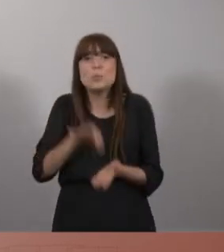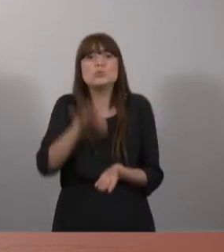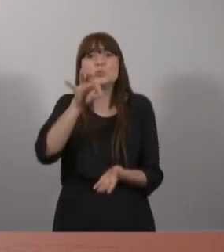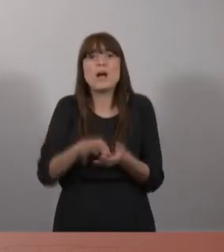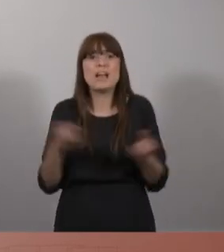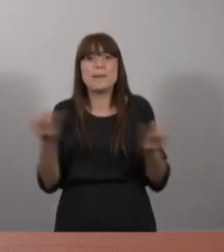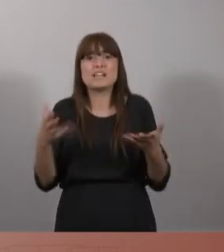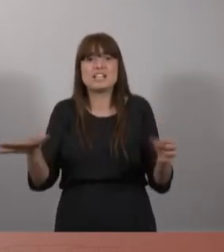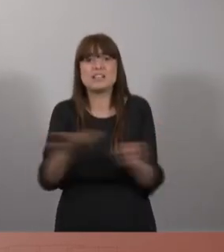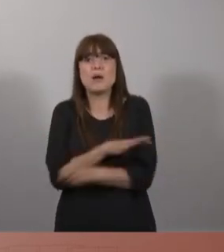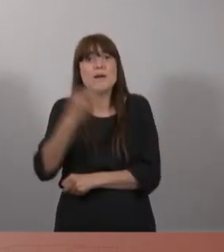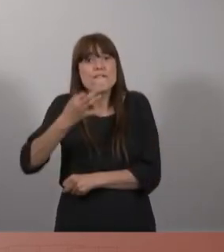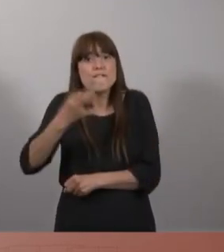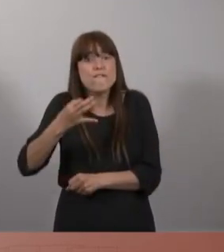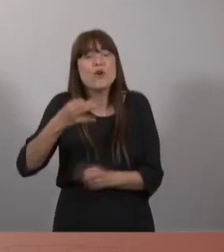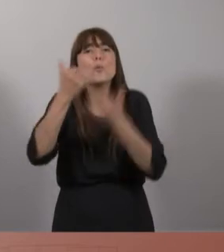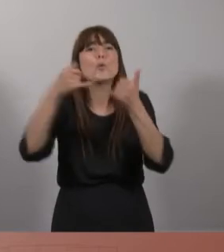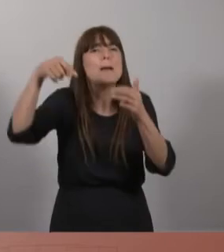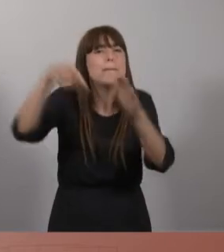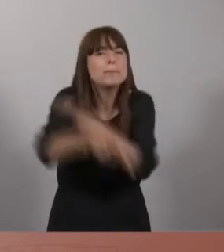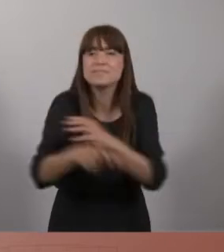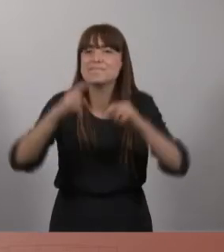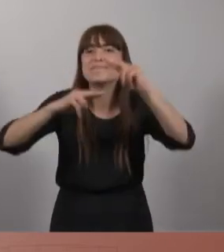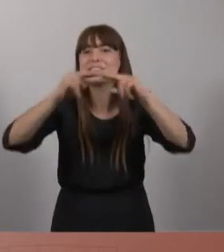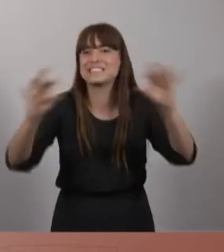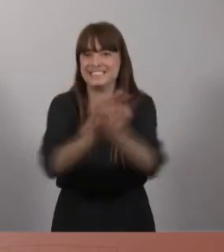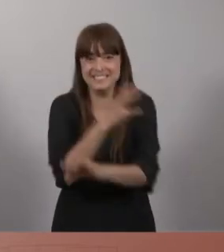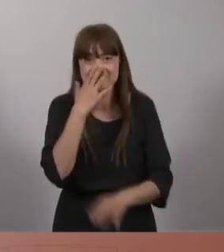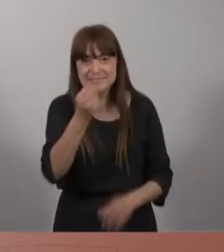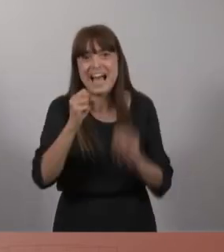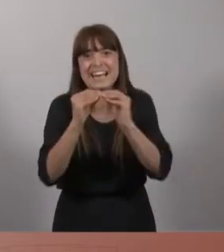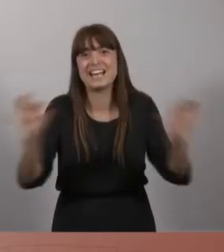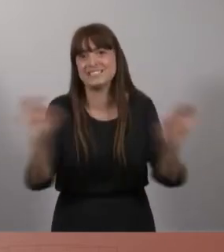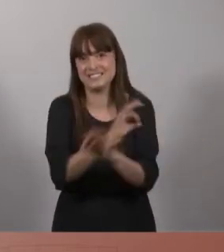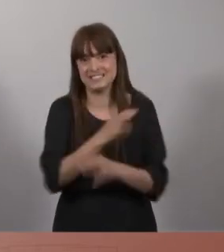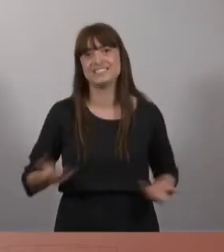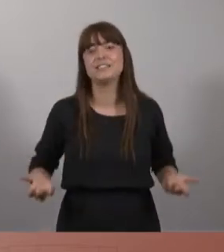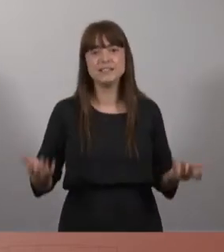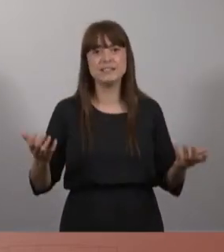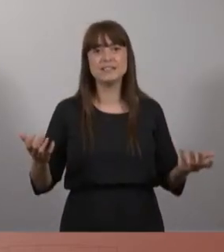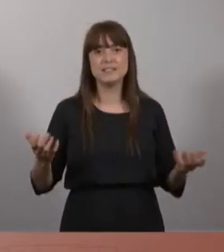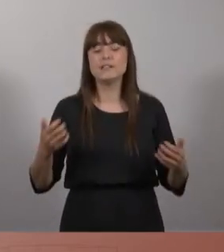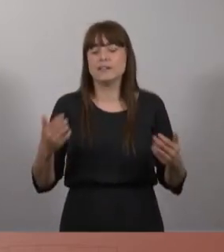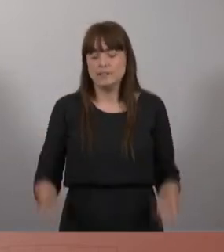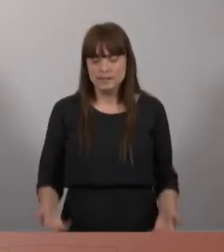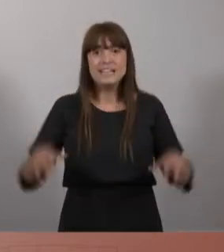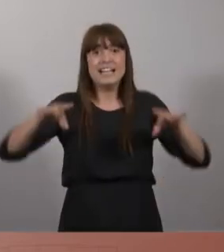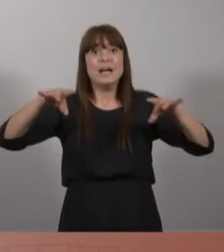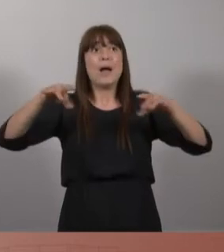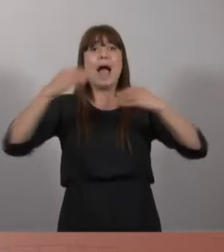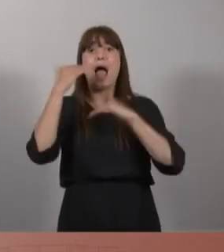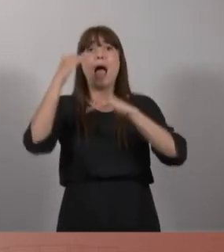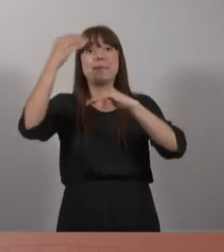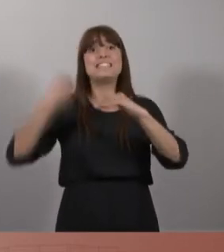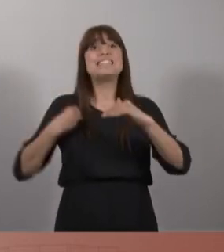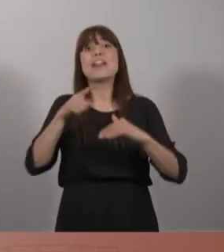que deixin de banda una idea. I la idea és que el territori és un bé de mercat o que l'habitatge és un bé de mercat. A